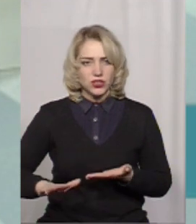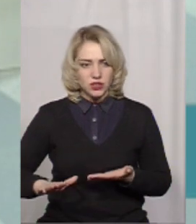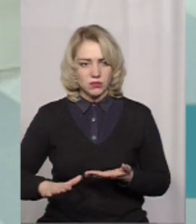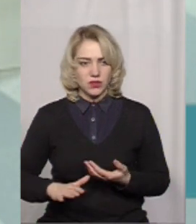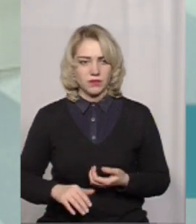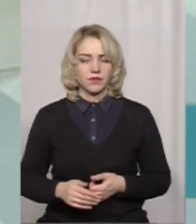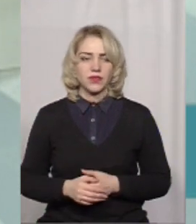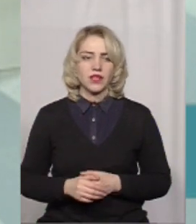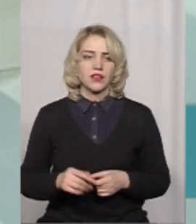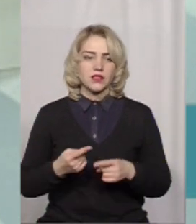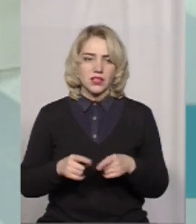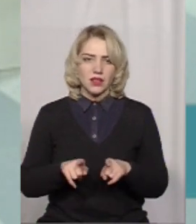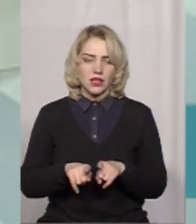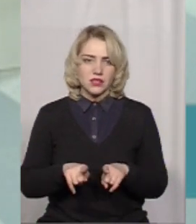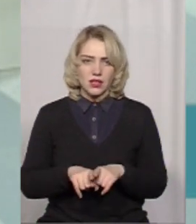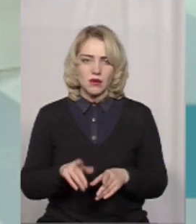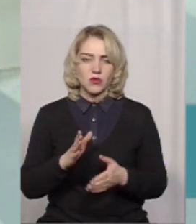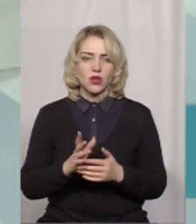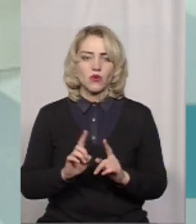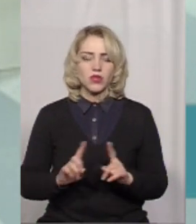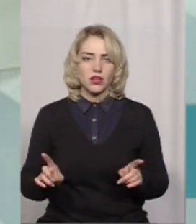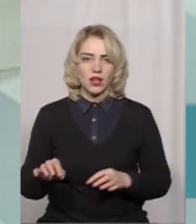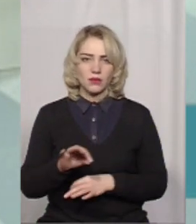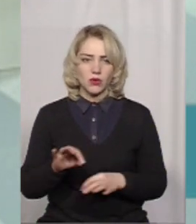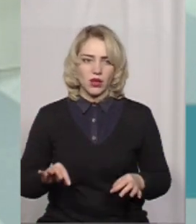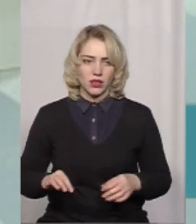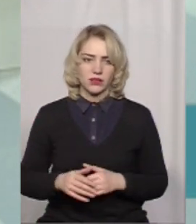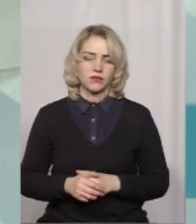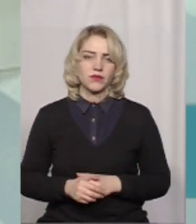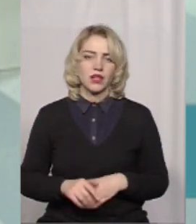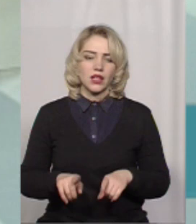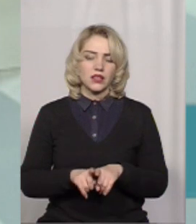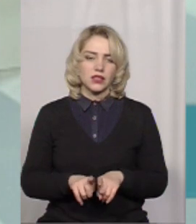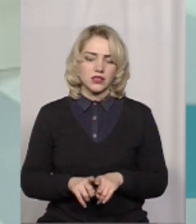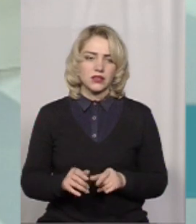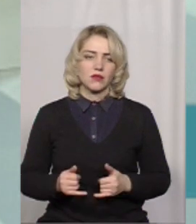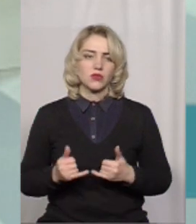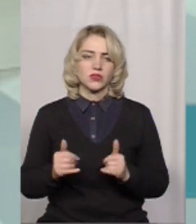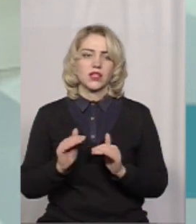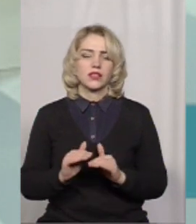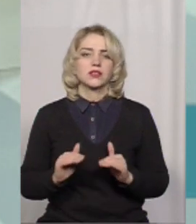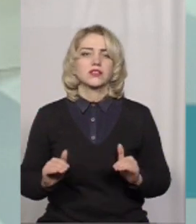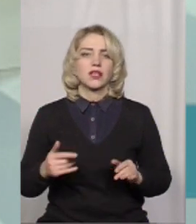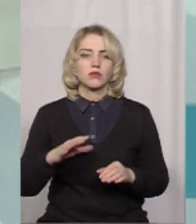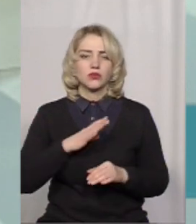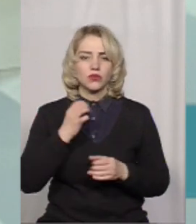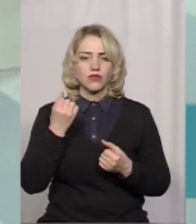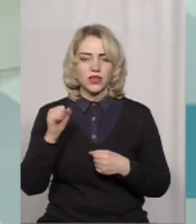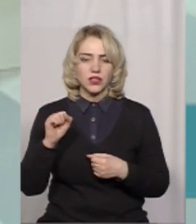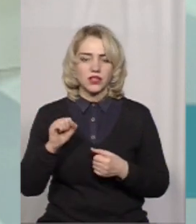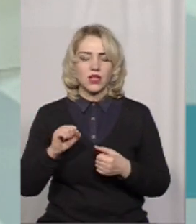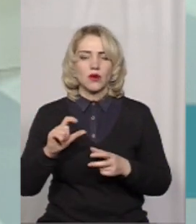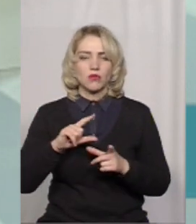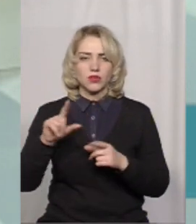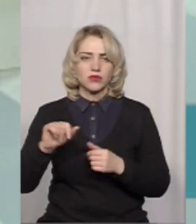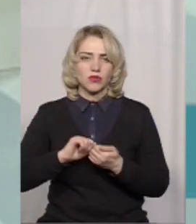Це так само є унікальним проєктом. Потім для дітей було виграно поїздку міста